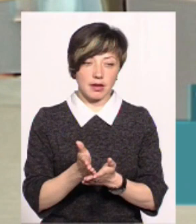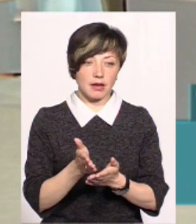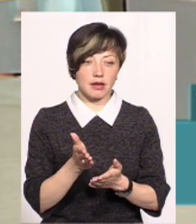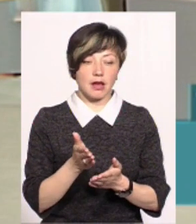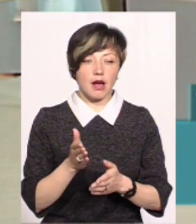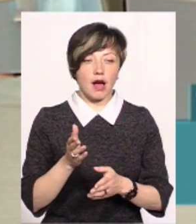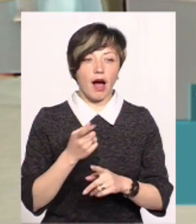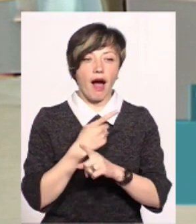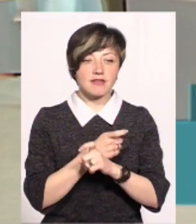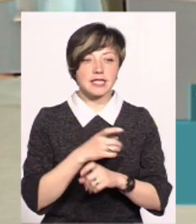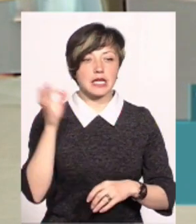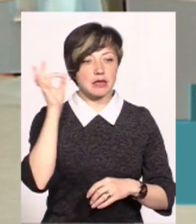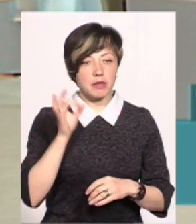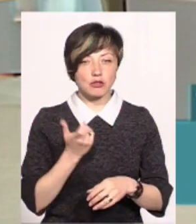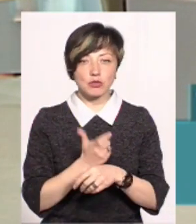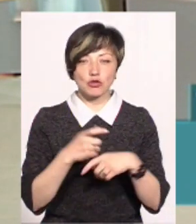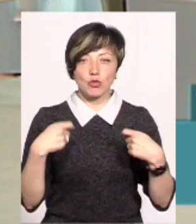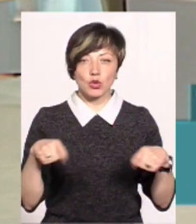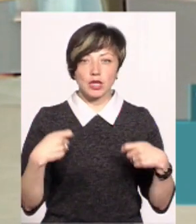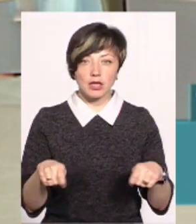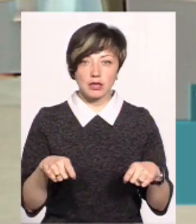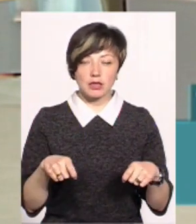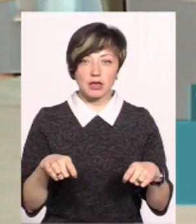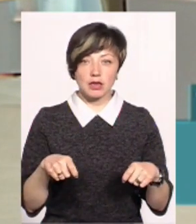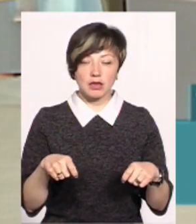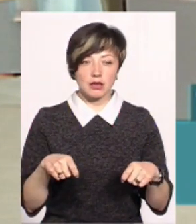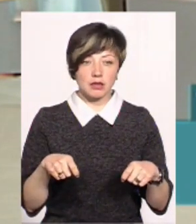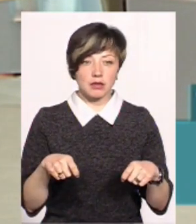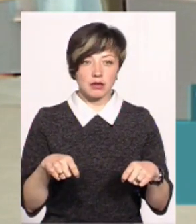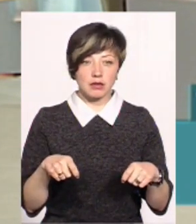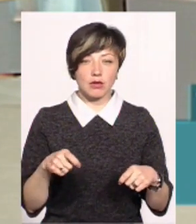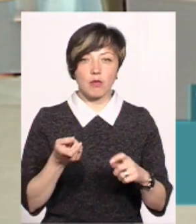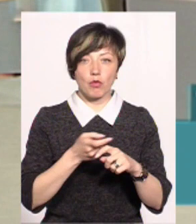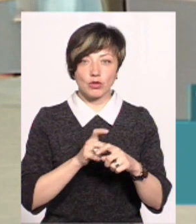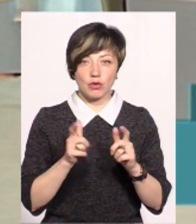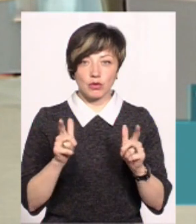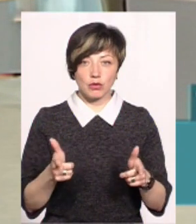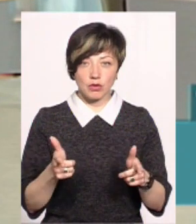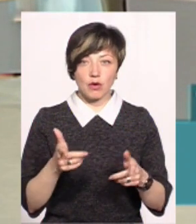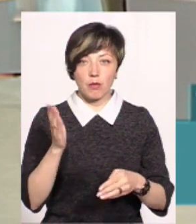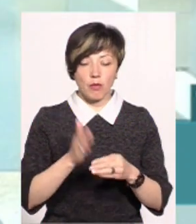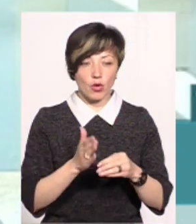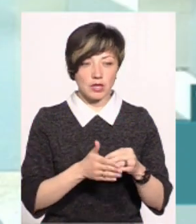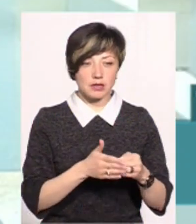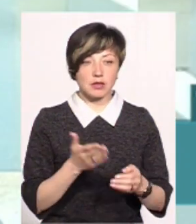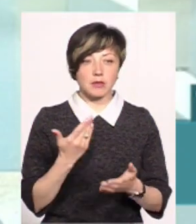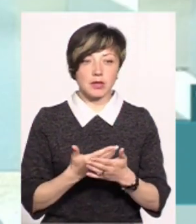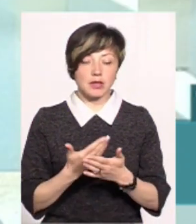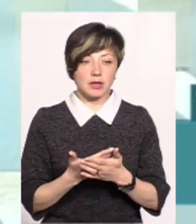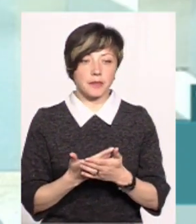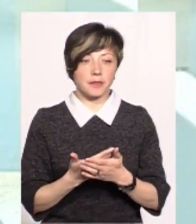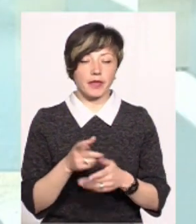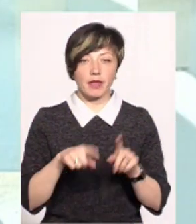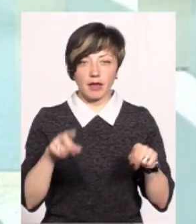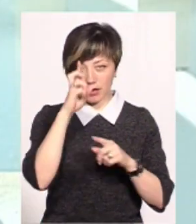наприклад, Австрія, Німеччина, то вони вже більше її продають завакуумованою, то є вже почищеною, навіть порізаною. Якщо ми дивимося,